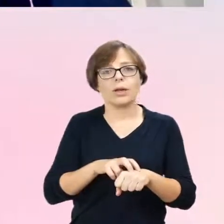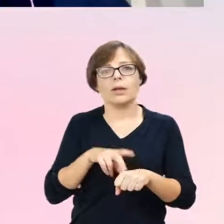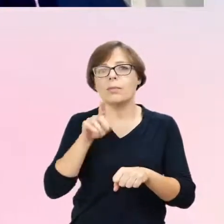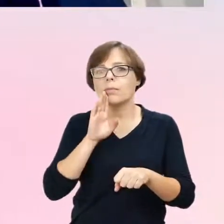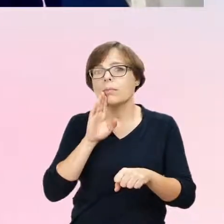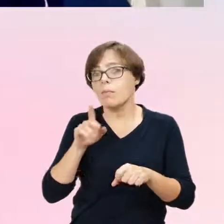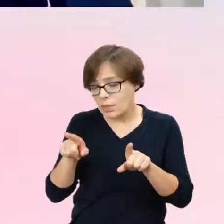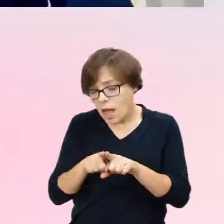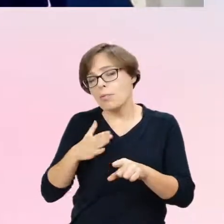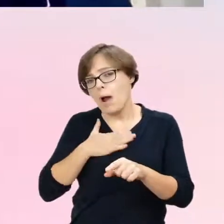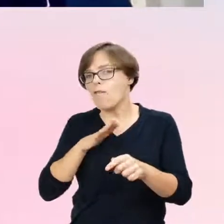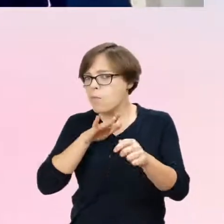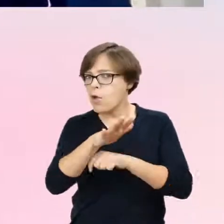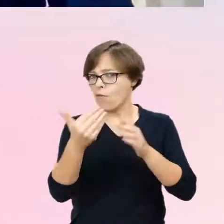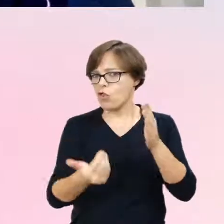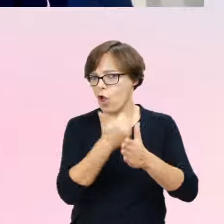klasyfikacje,